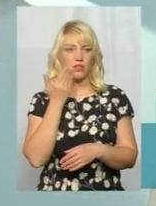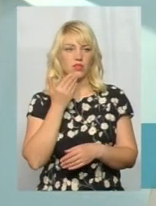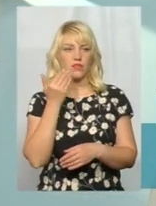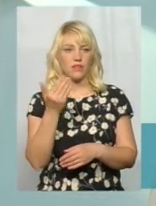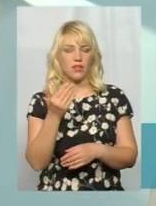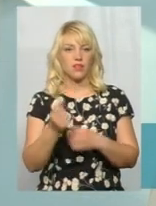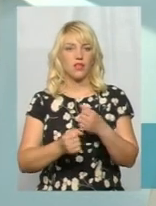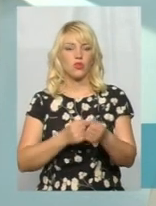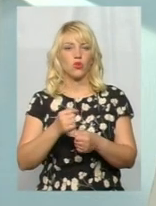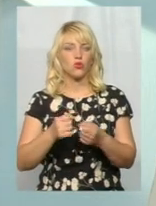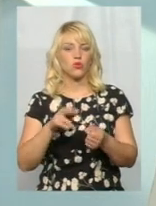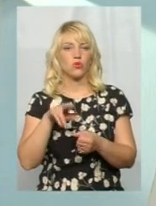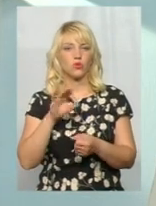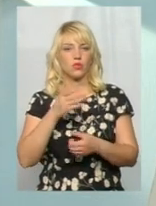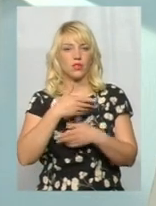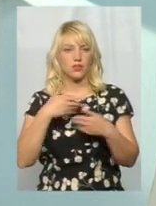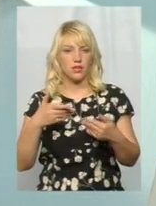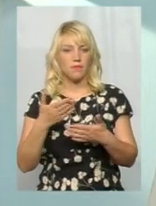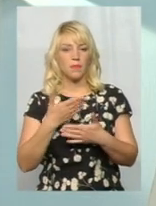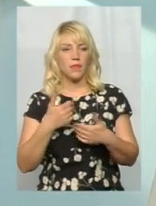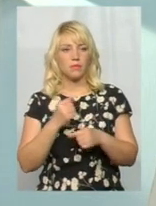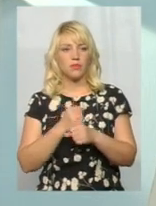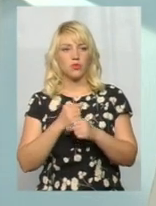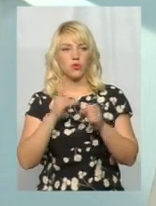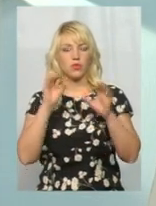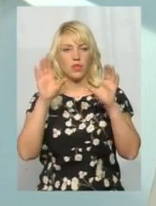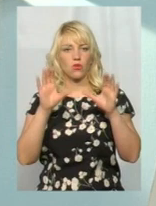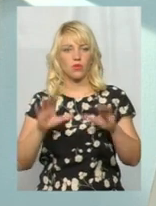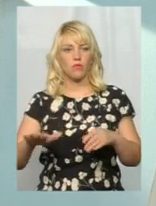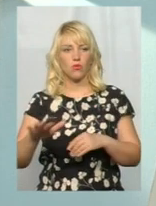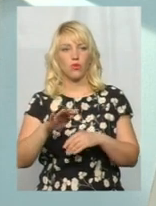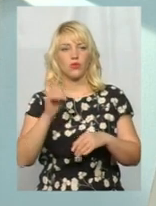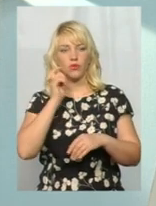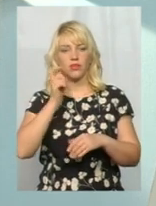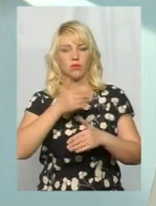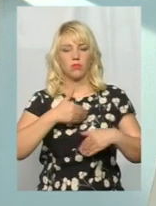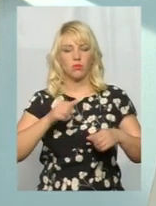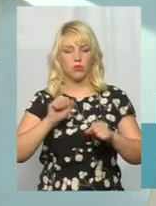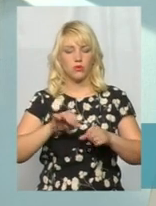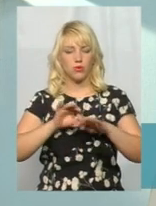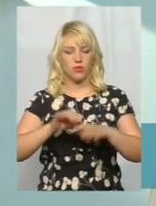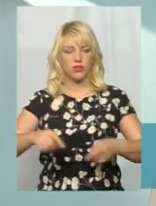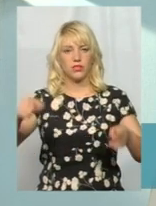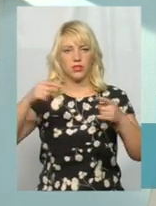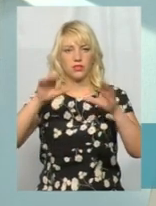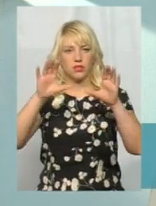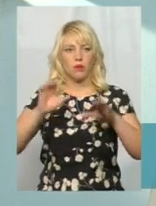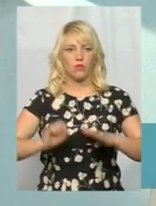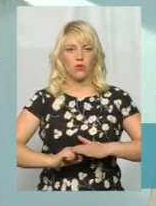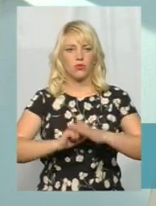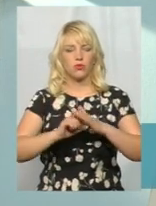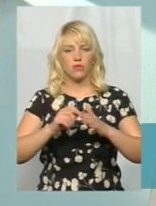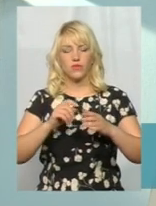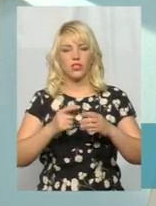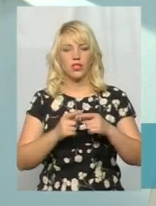дійшло до нас, громадянин написав, ми працюємо в законодавчому полі України, ми можемо проводити, згідно з законом, про основні засади державного